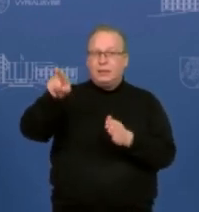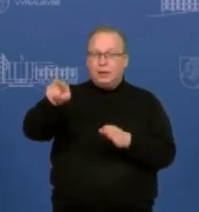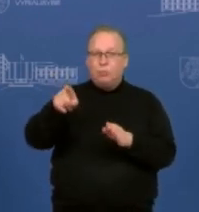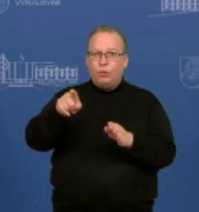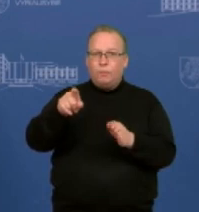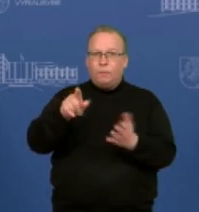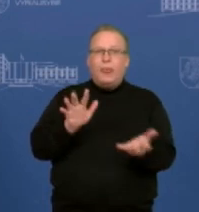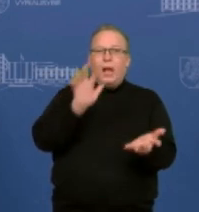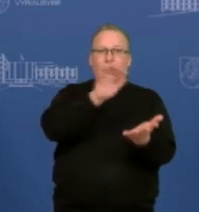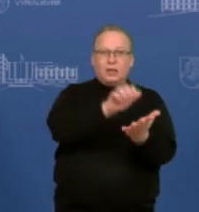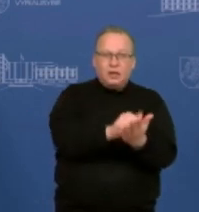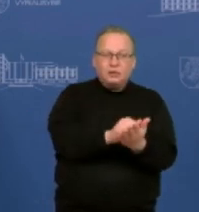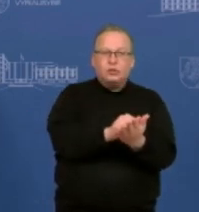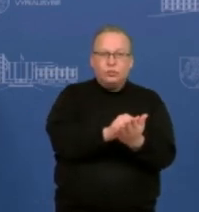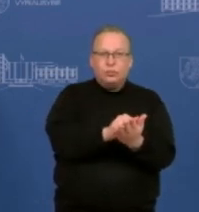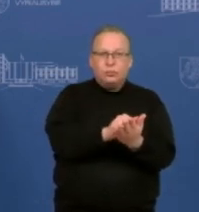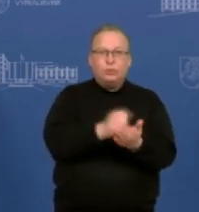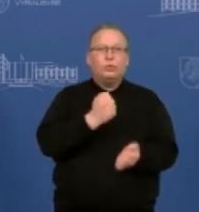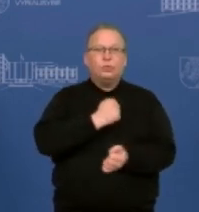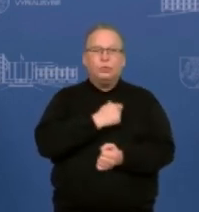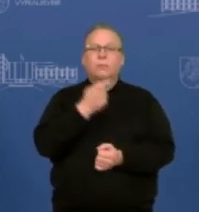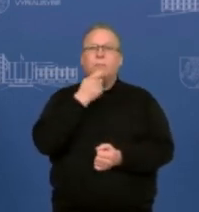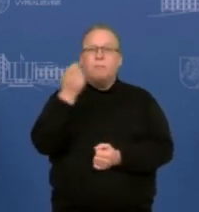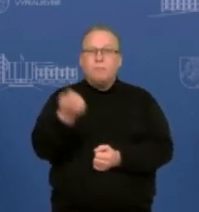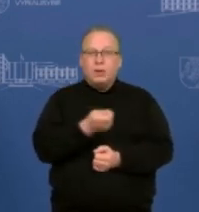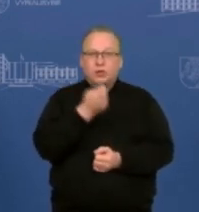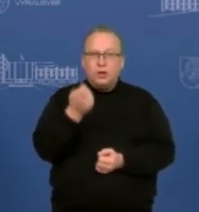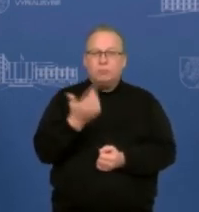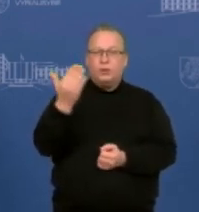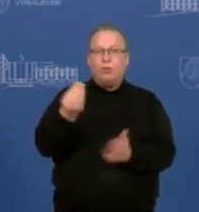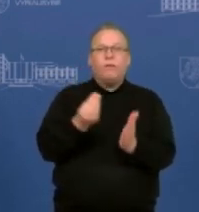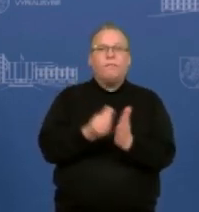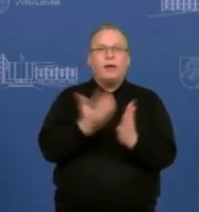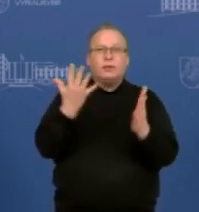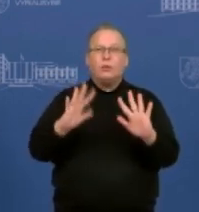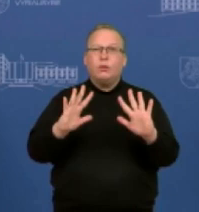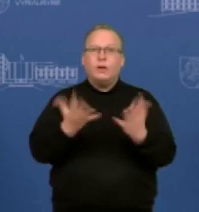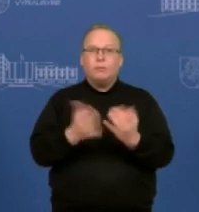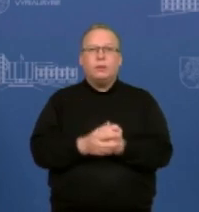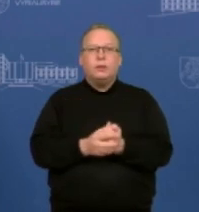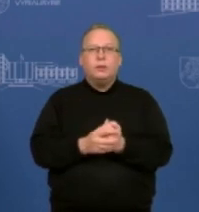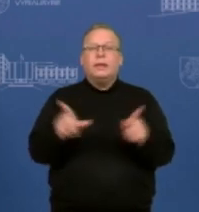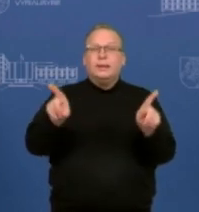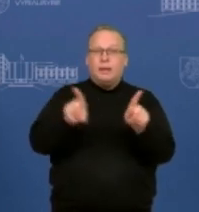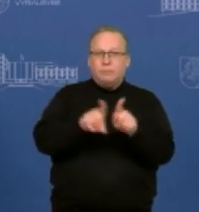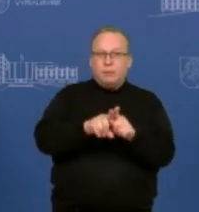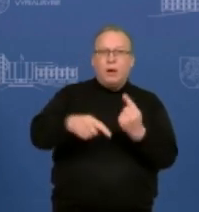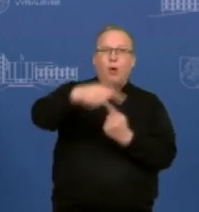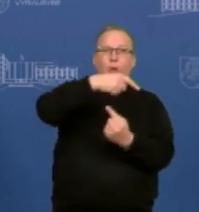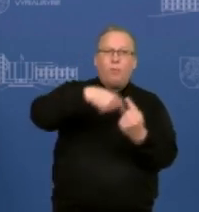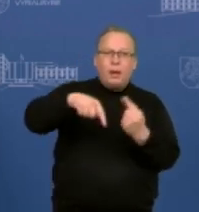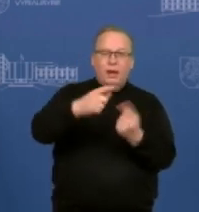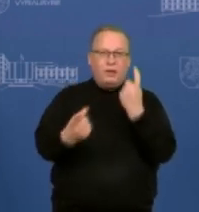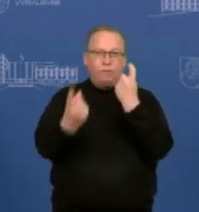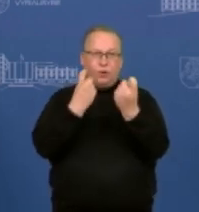mes turime labai mažai ir jo žingsnius vertiname dažnai galbūt kaip ir tam tikrą operacinę dalį arba